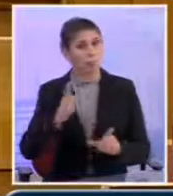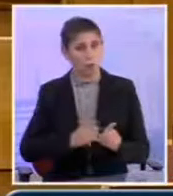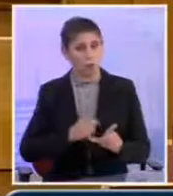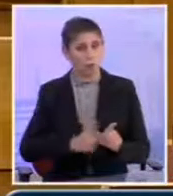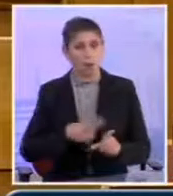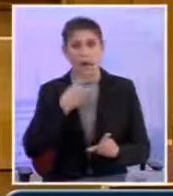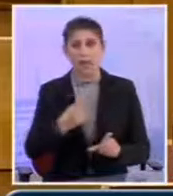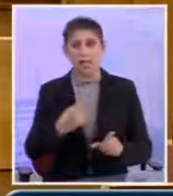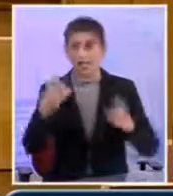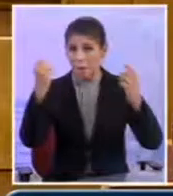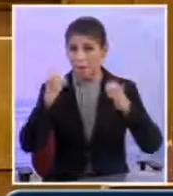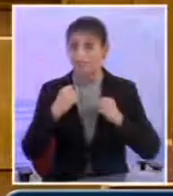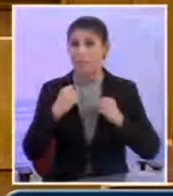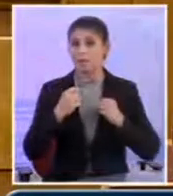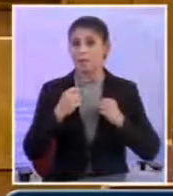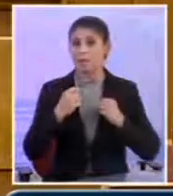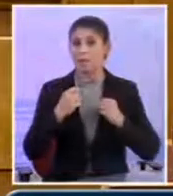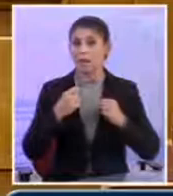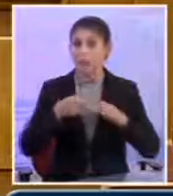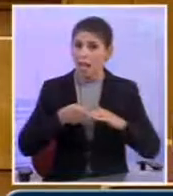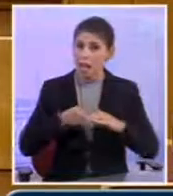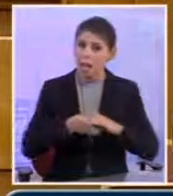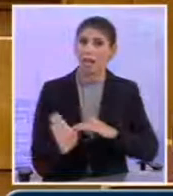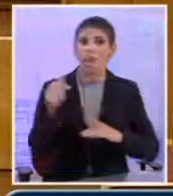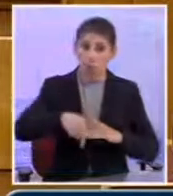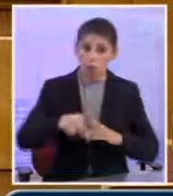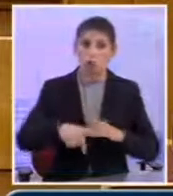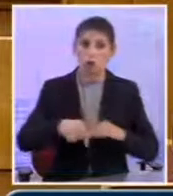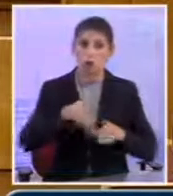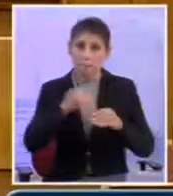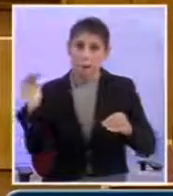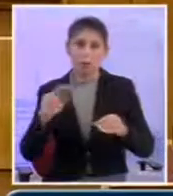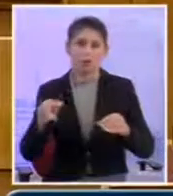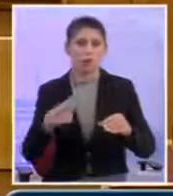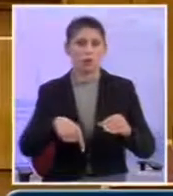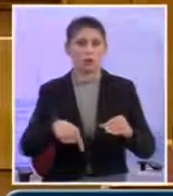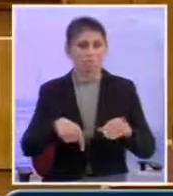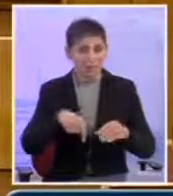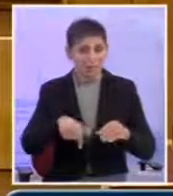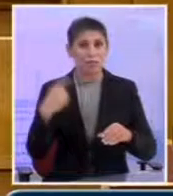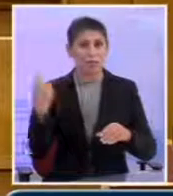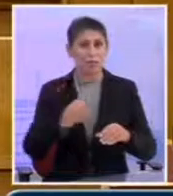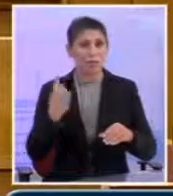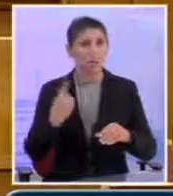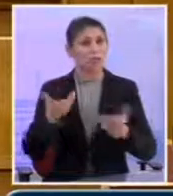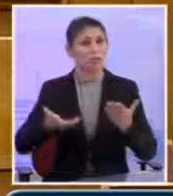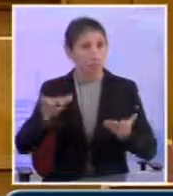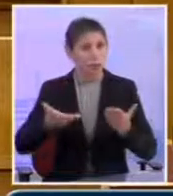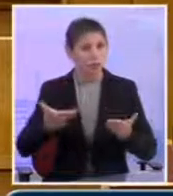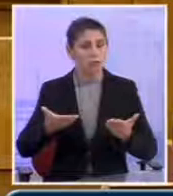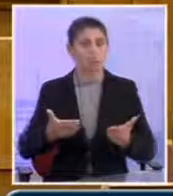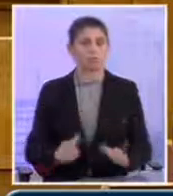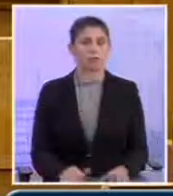Μιλάει για επιζήμια έξοδο Αν τώρα φύγει η Ελλάδα από το ευρώ Στις συγκεκριμένες συνθήκες και στους συσχετισμούς